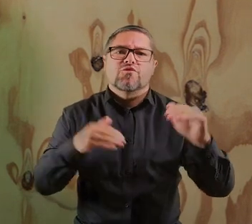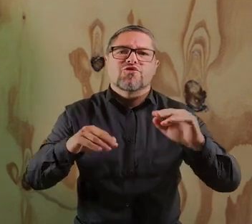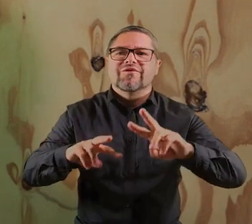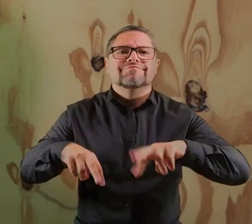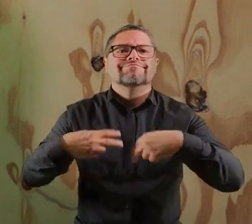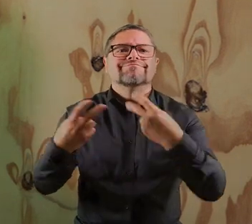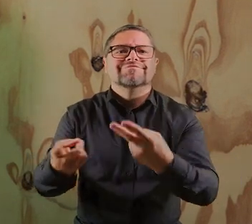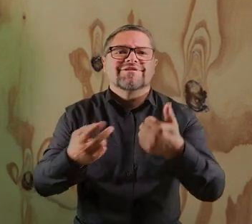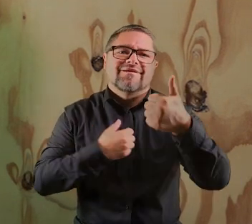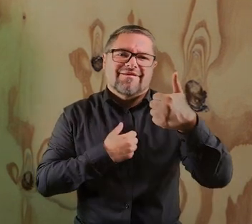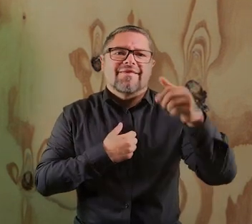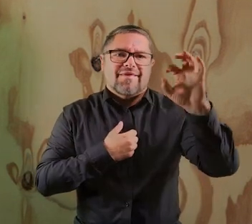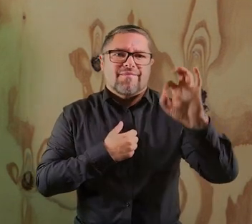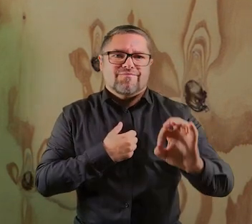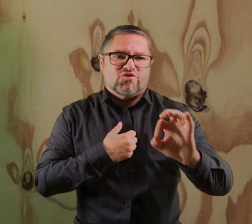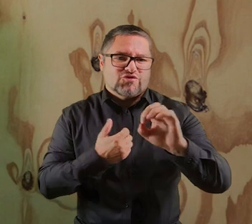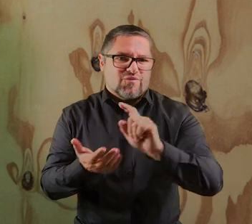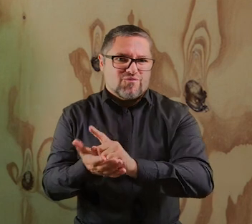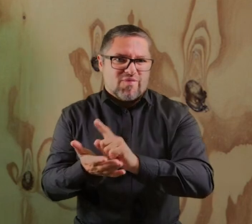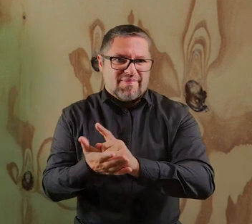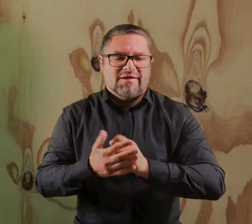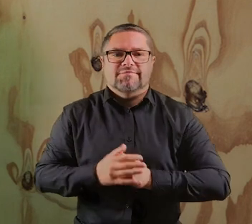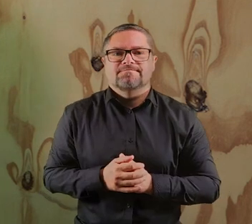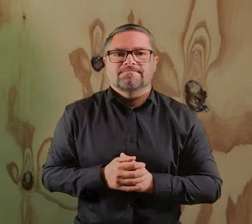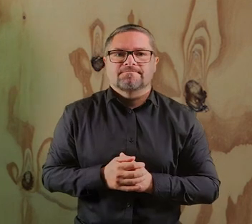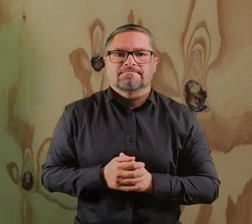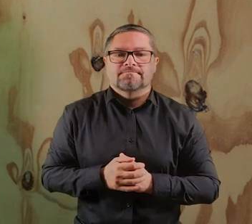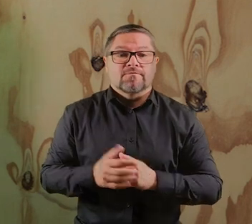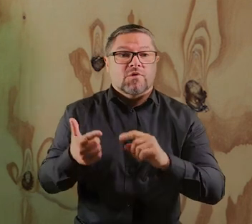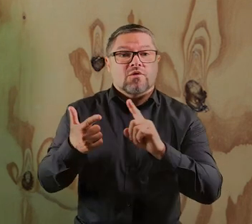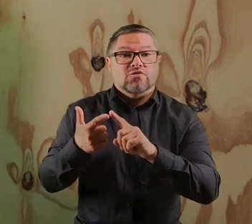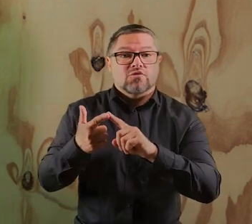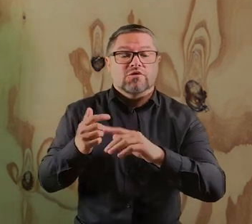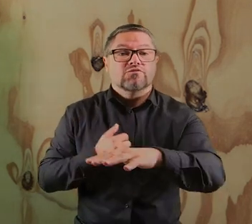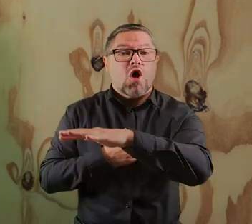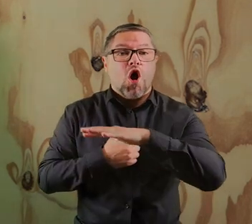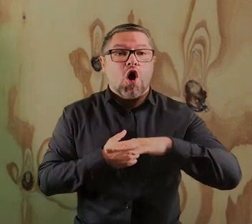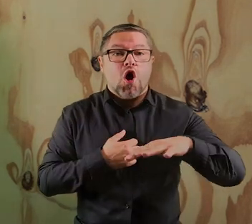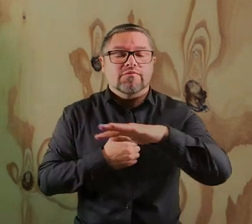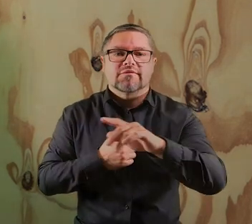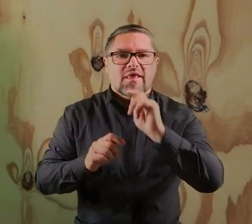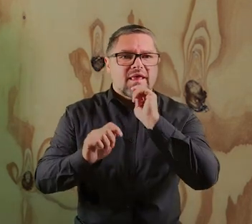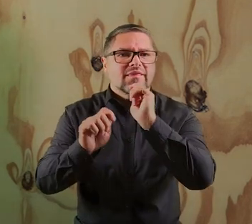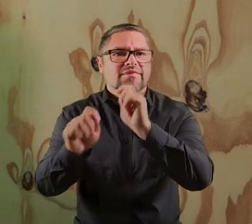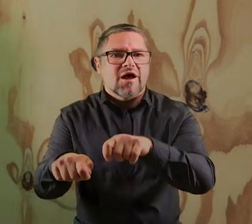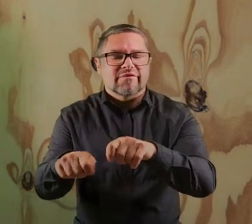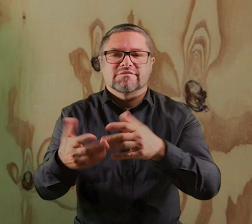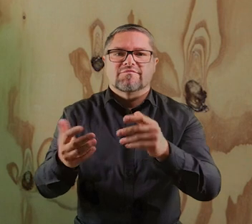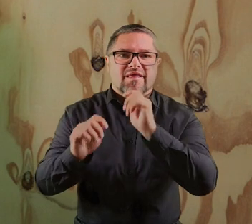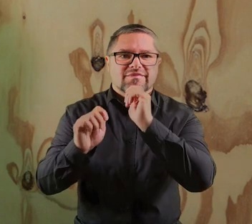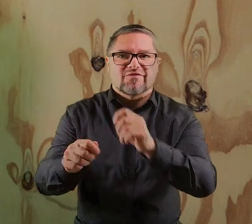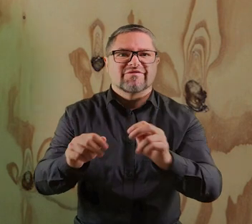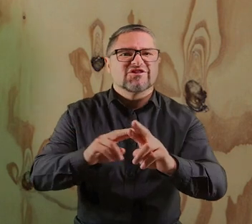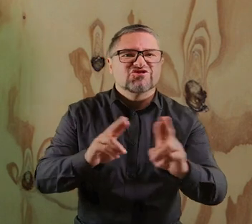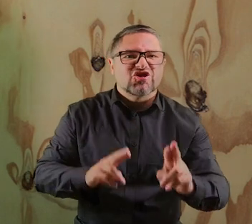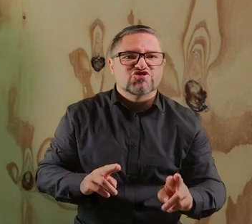czyli z możliwością przekazania jednego procentu podatku. Drugi obszar to są darowizny i mamy